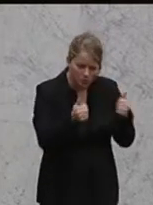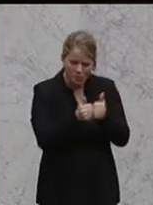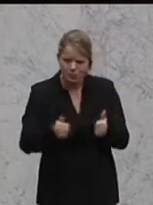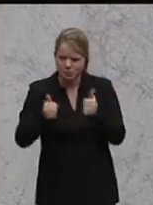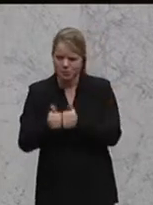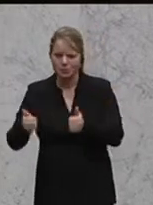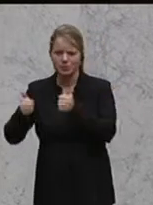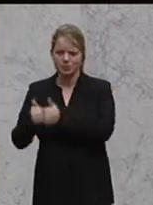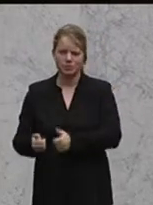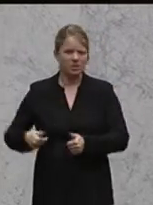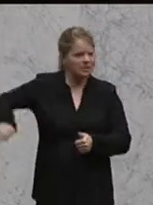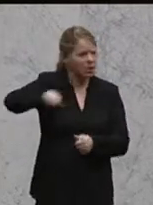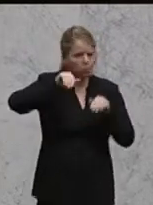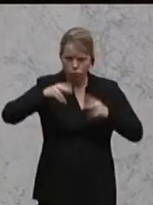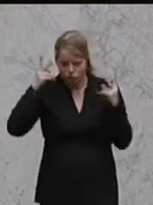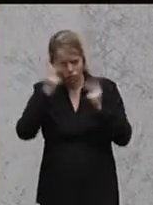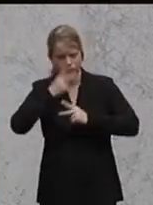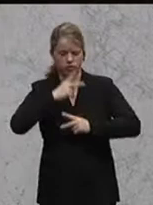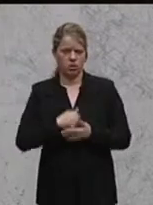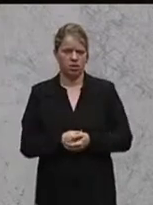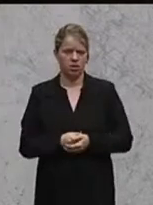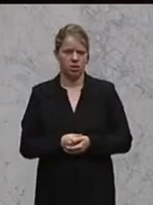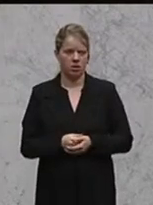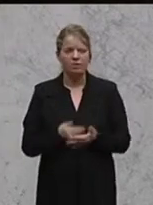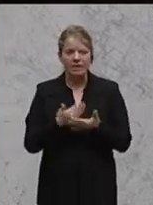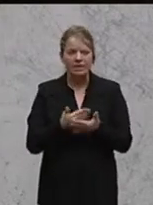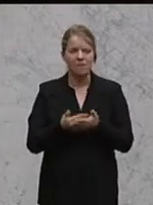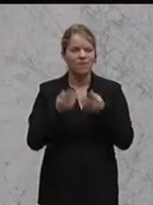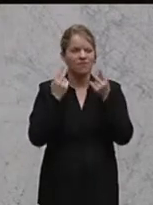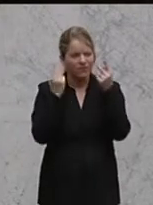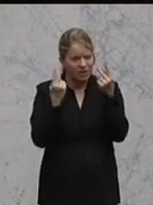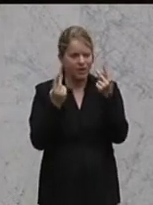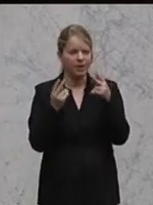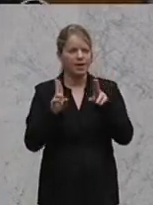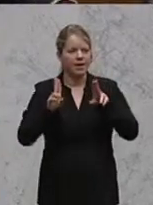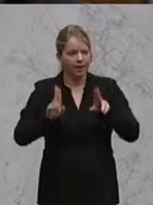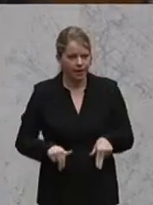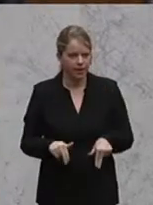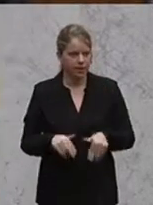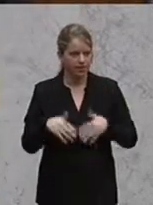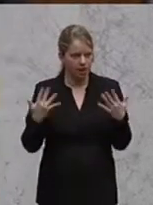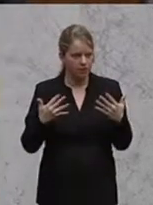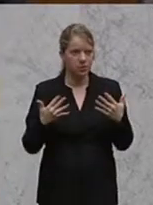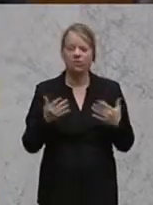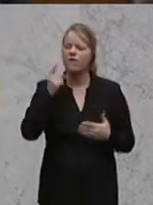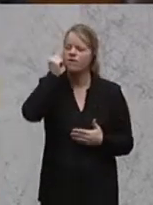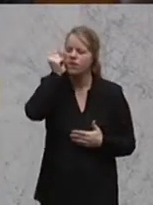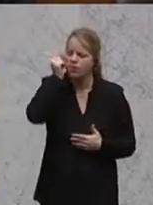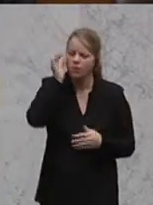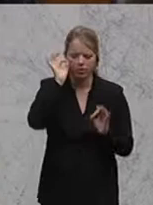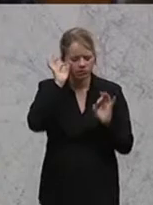Sie einmal einsehen. Und deshalb ist es so wichtig und richtig, dass wir das, was vernünftige Produktionsbestimmungen,